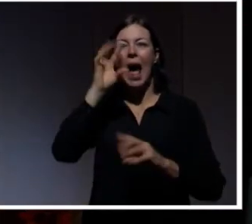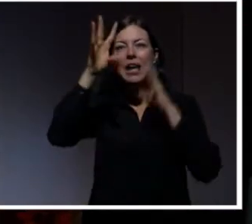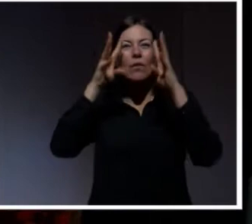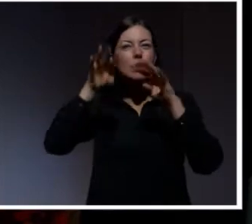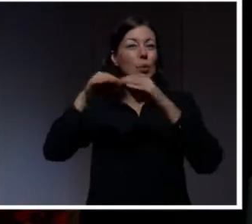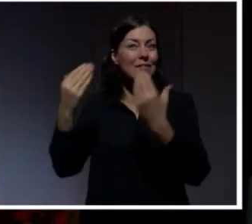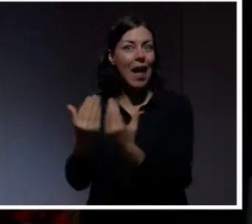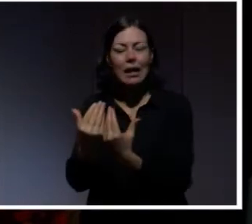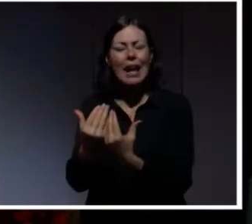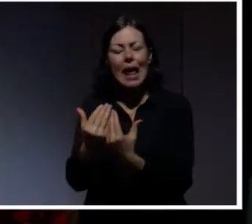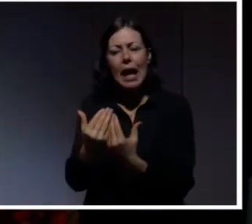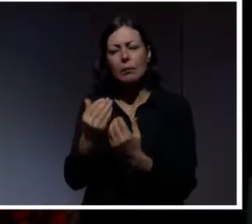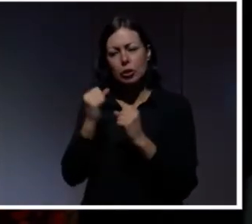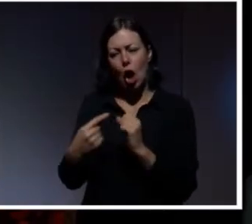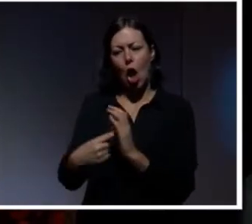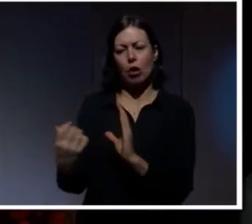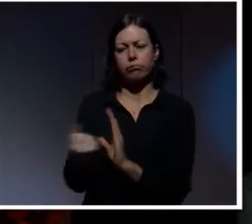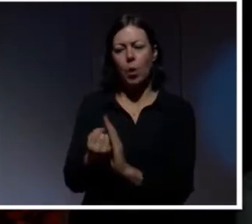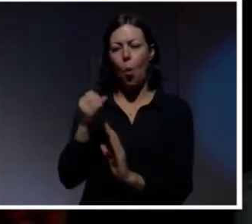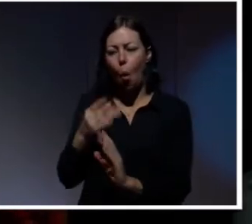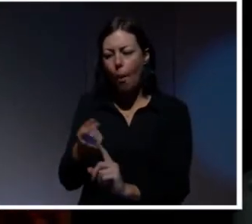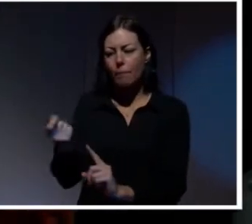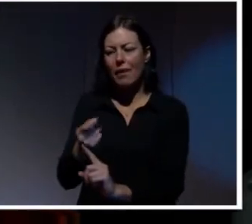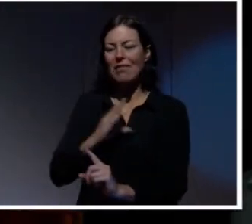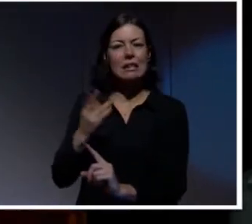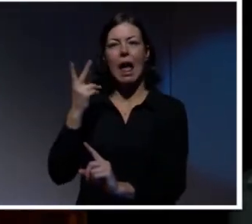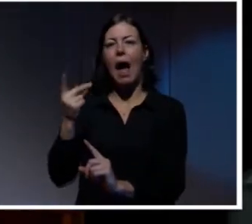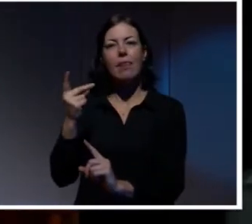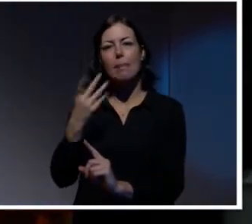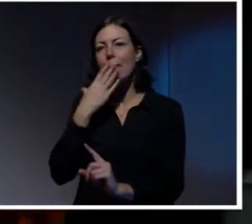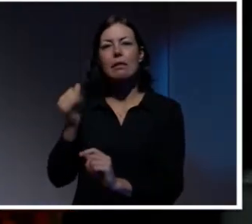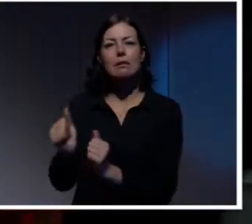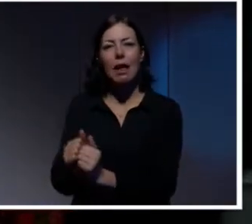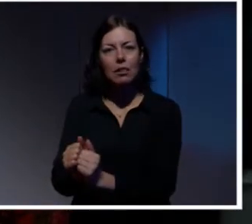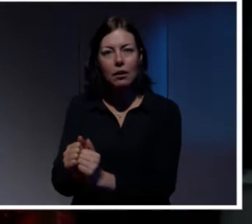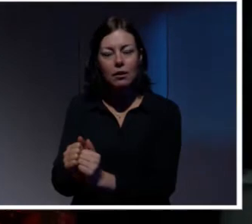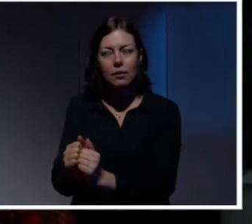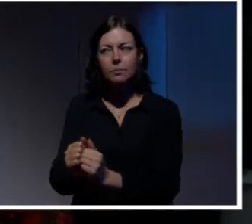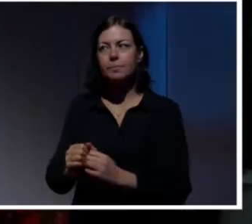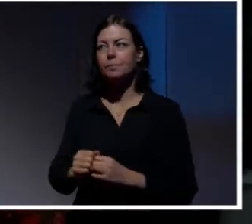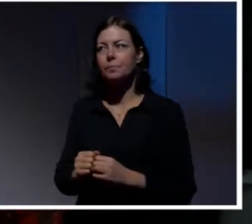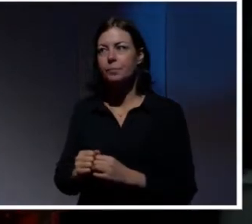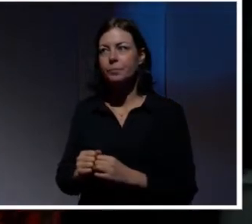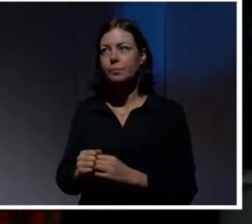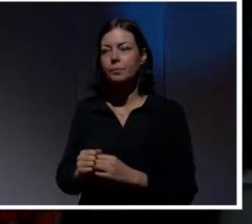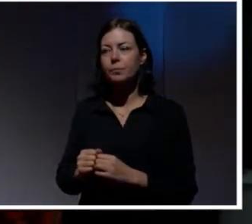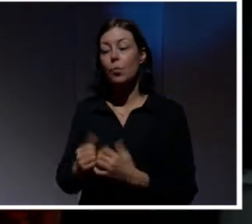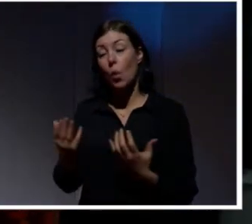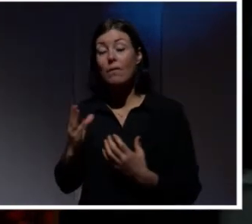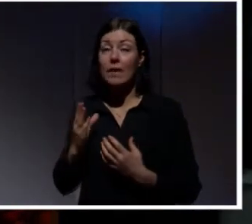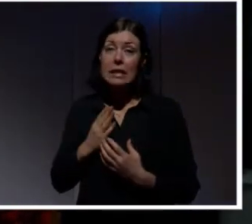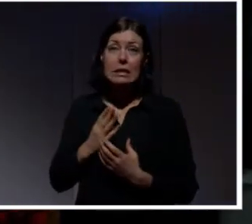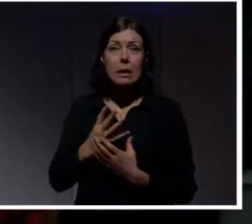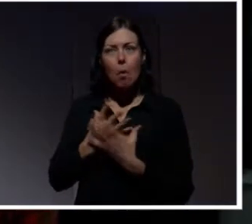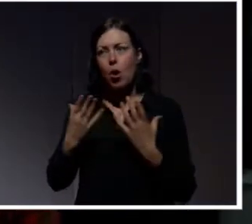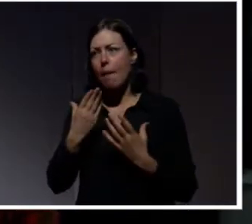börja. Man ska lagstifta om saker när man inte hittar någon annan utväg. Och det finns egentligen väldigt mycket bra